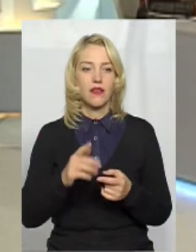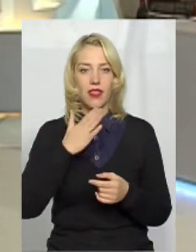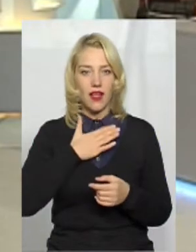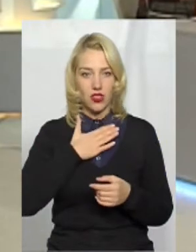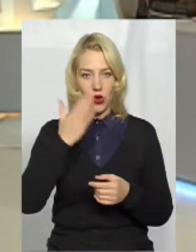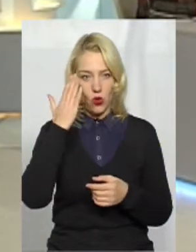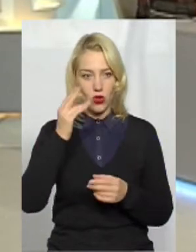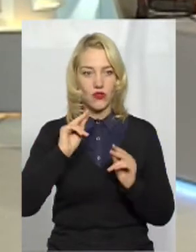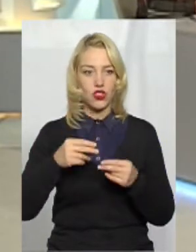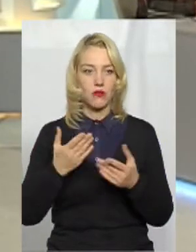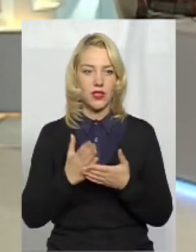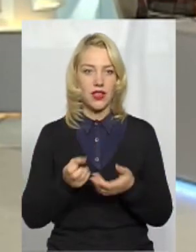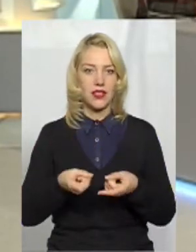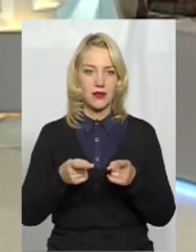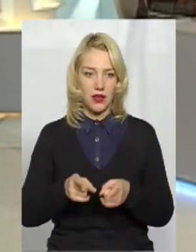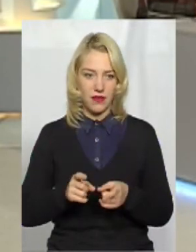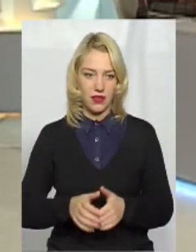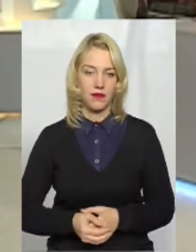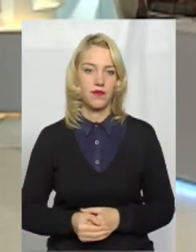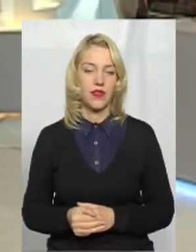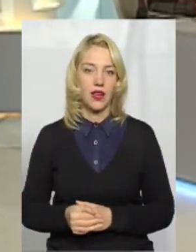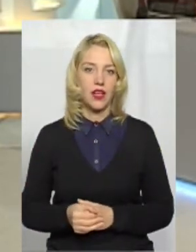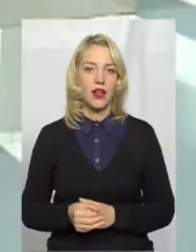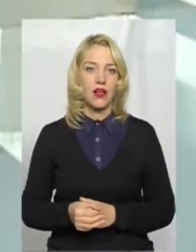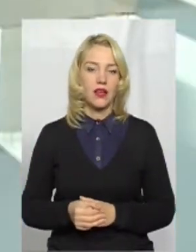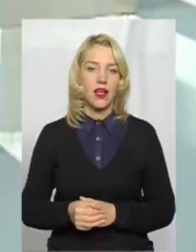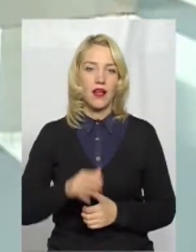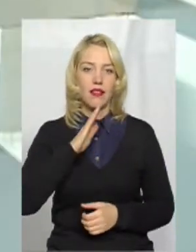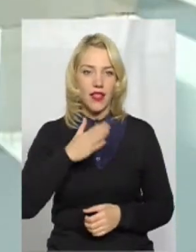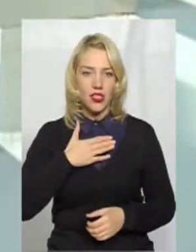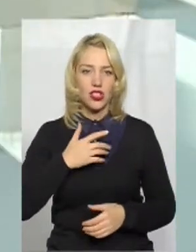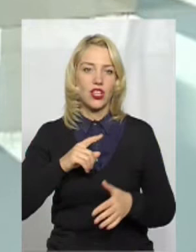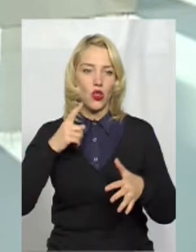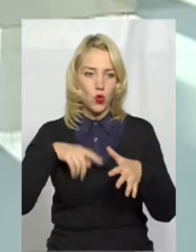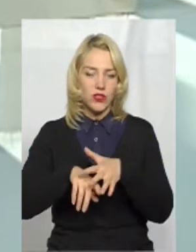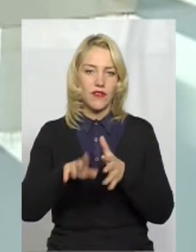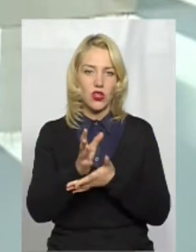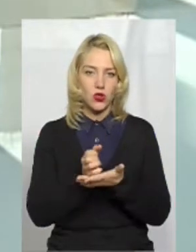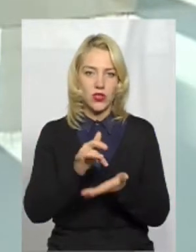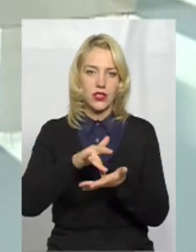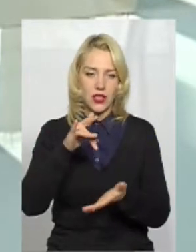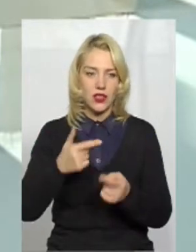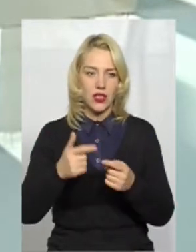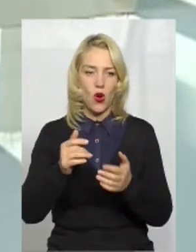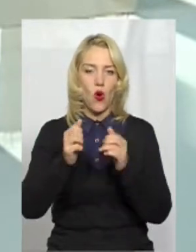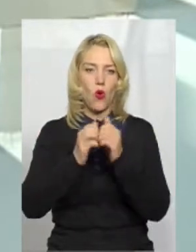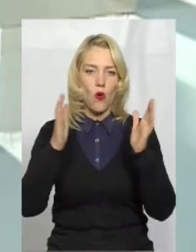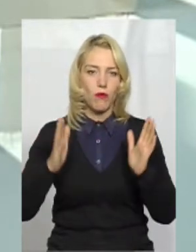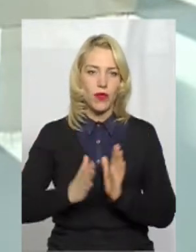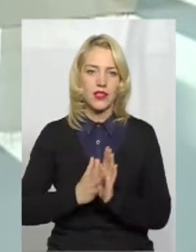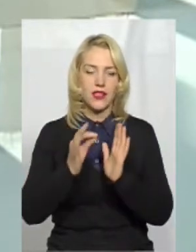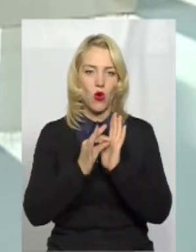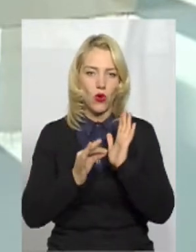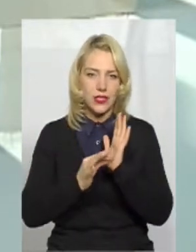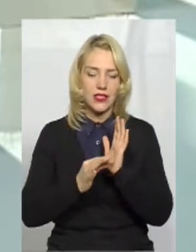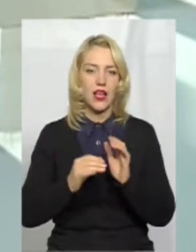наших головах, аніж є насправді. Наш інклюзивно-ресурсний центр проводить комплексну оцінку розвитку дитини. І ми